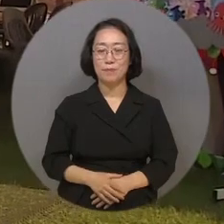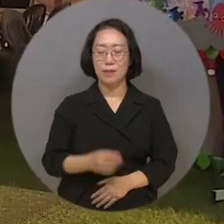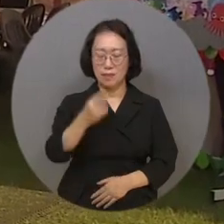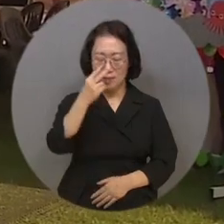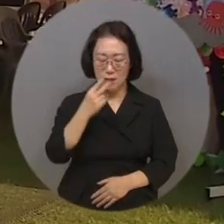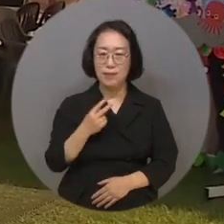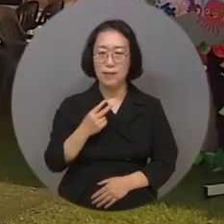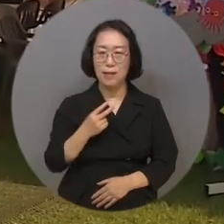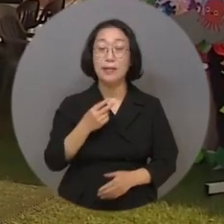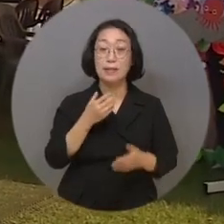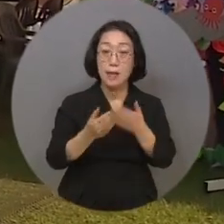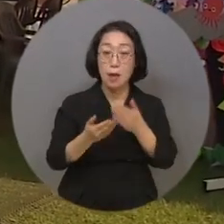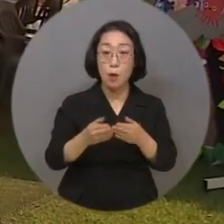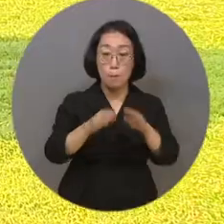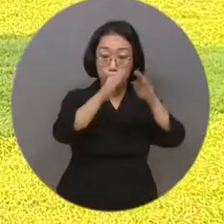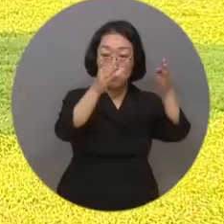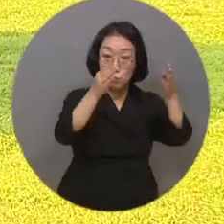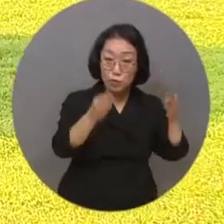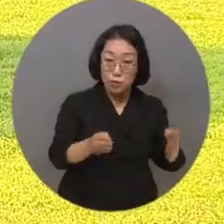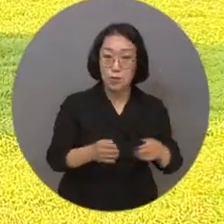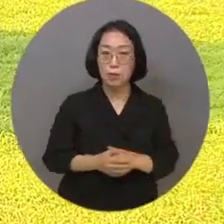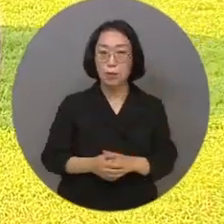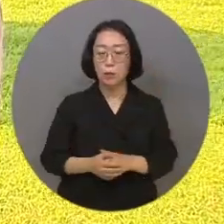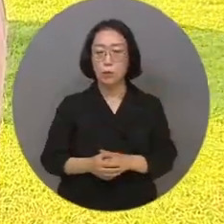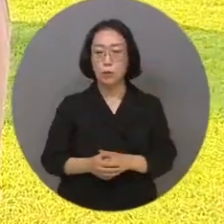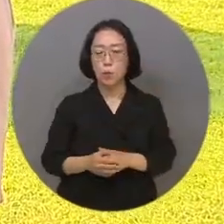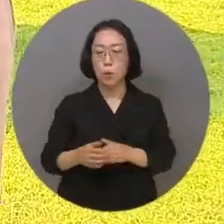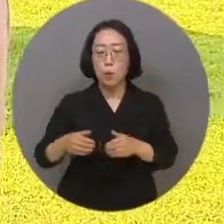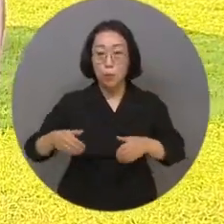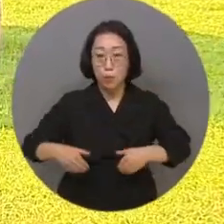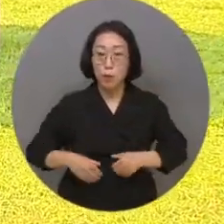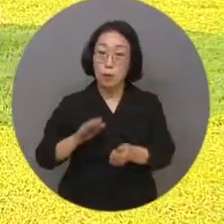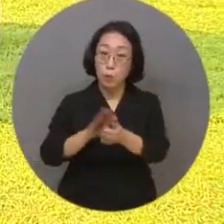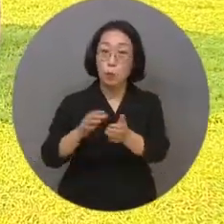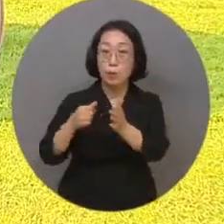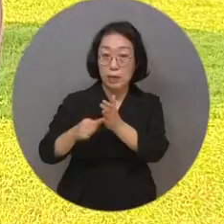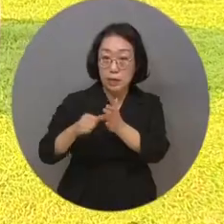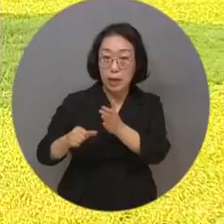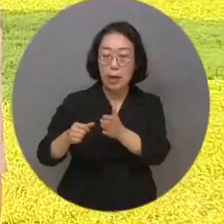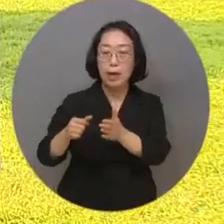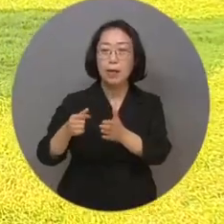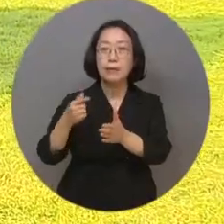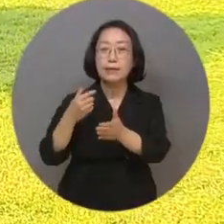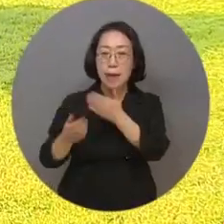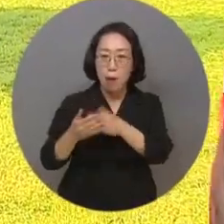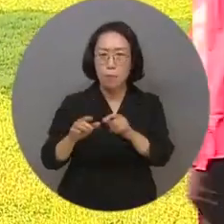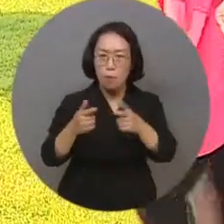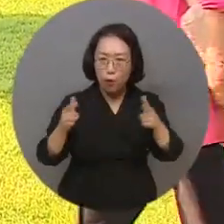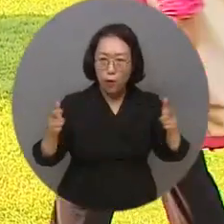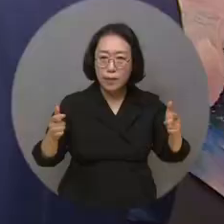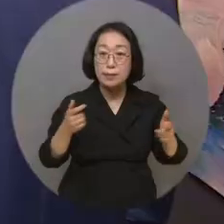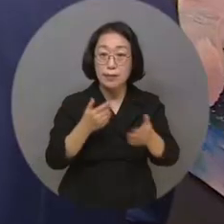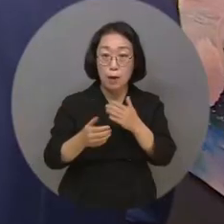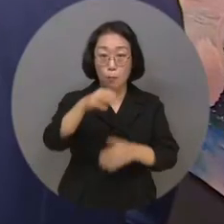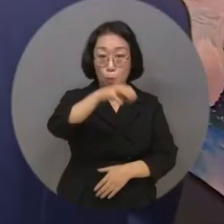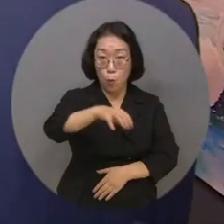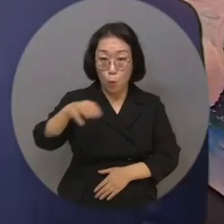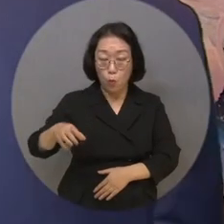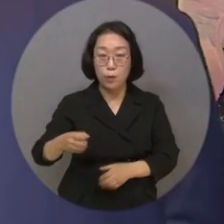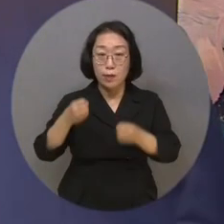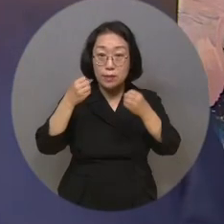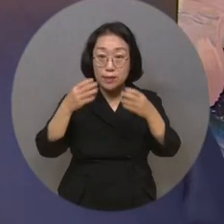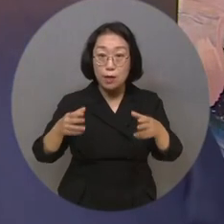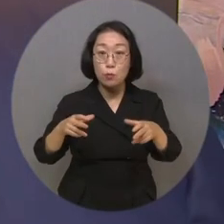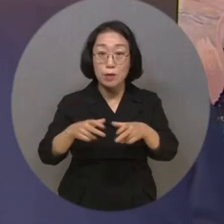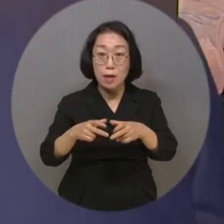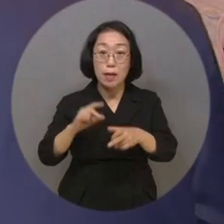장애를 체험해 볼 수 있는 부스부터 장애인 보조공학기기 체험 등 장애인식 개선을 위한 다양한 체험 부스와 신규 장애